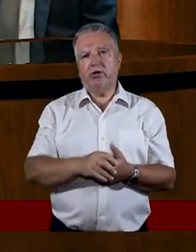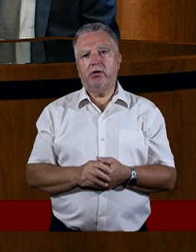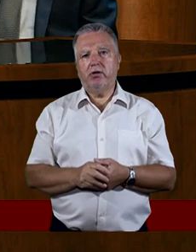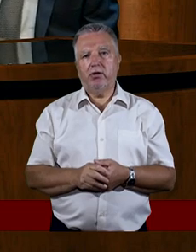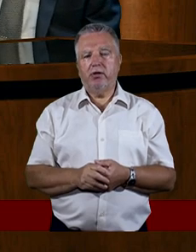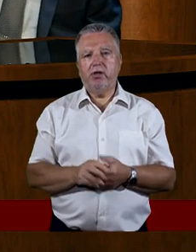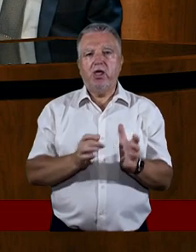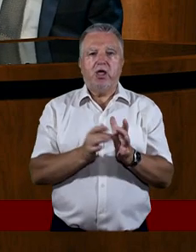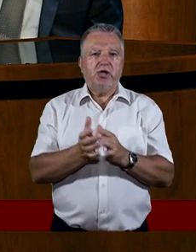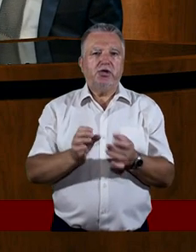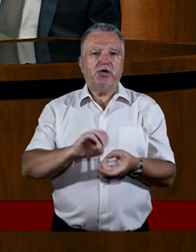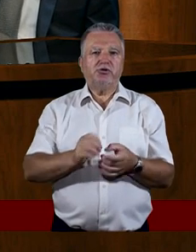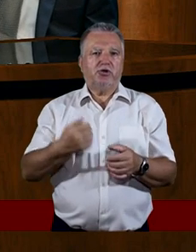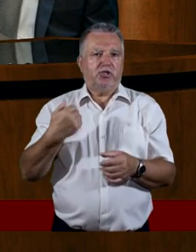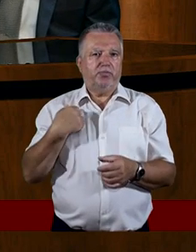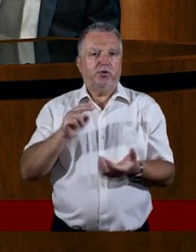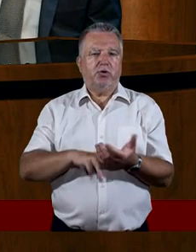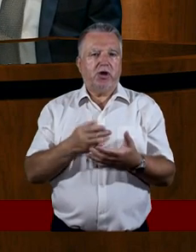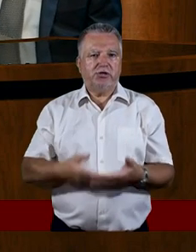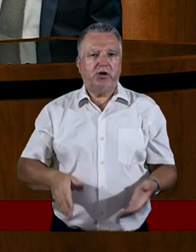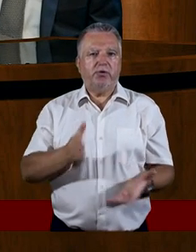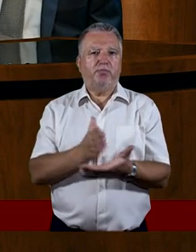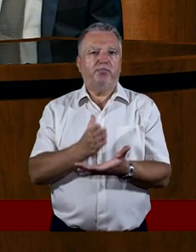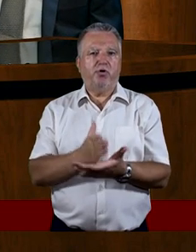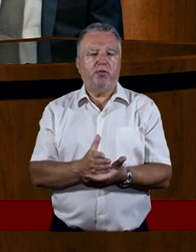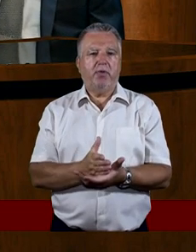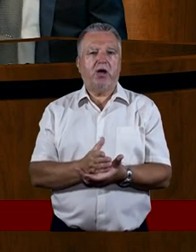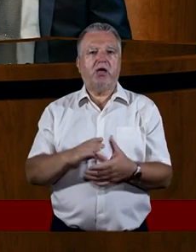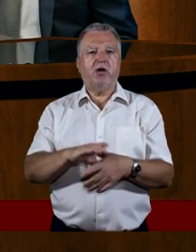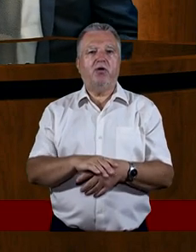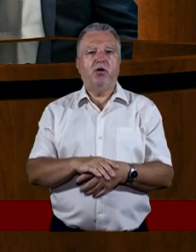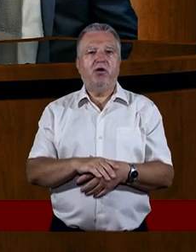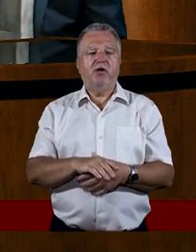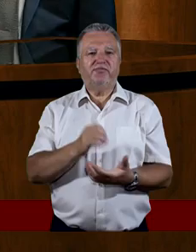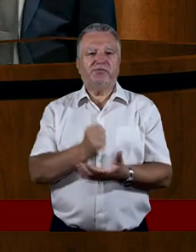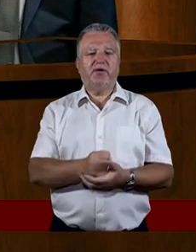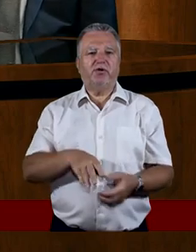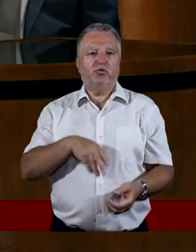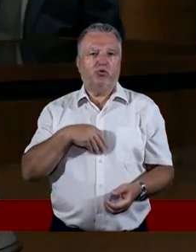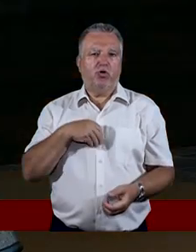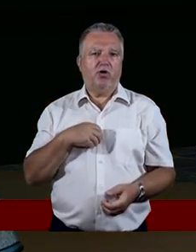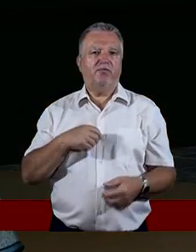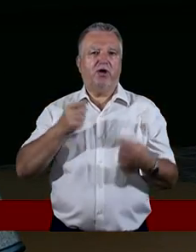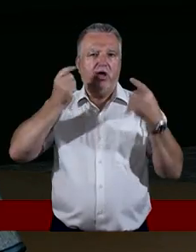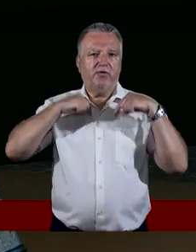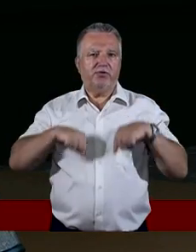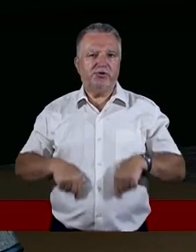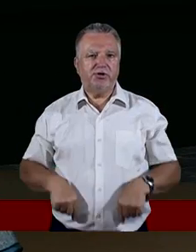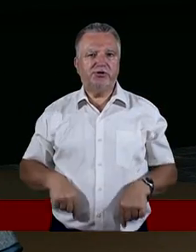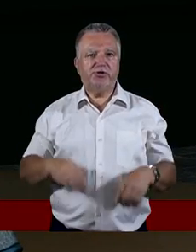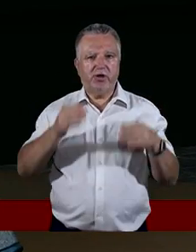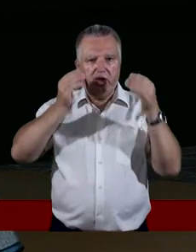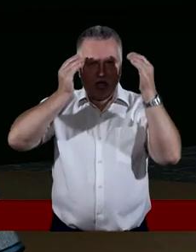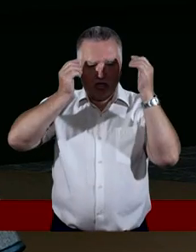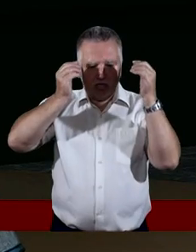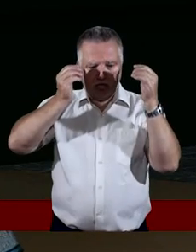Jezus jak był na ziemi pomagał ludziom w sferach duchowej, fizycznej i powiedziałabym umysłowej